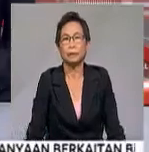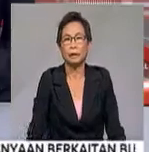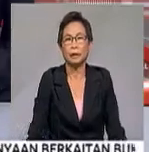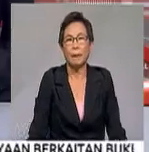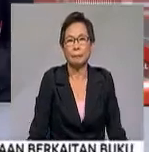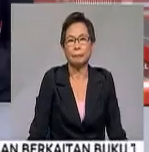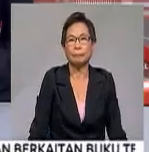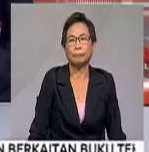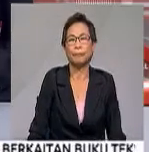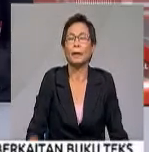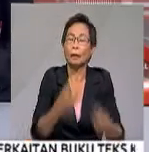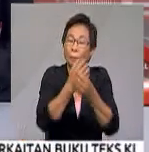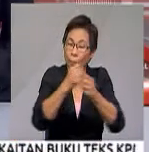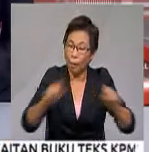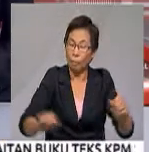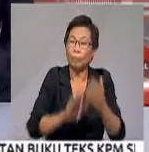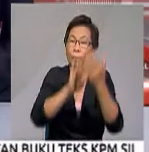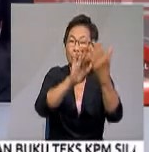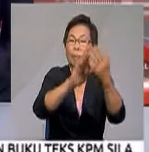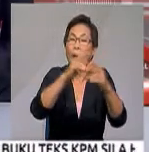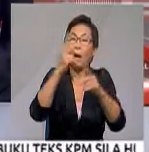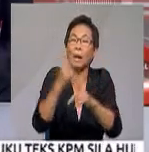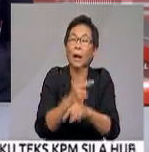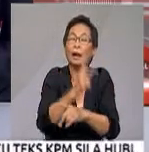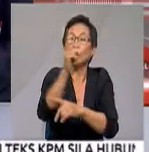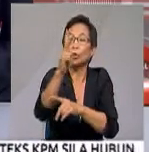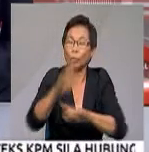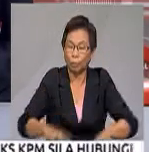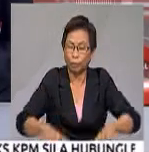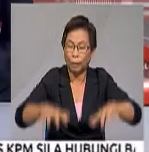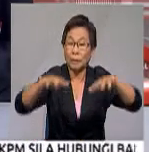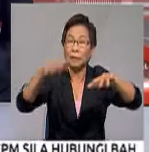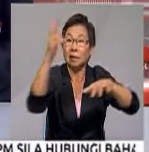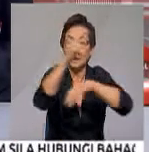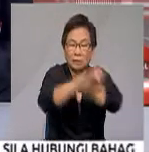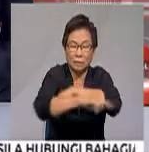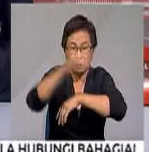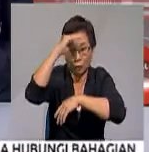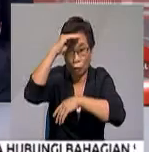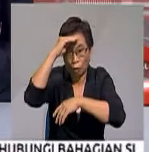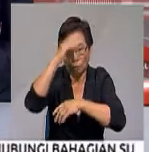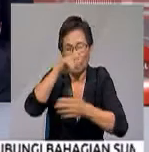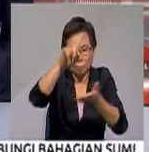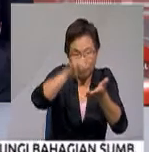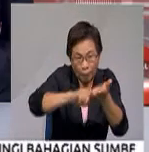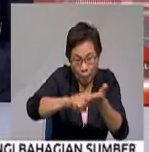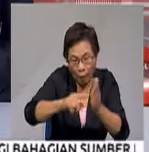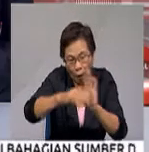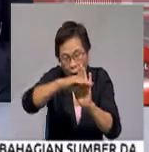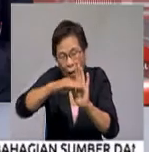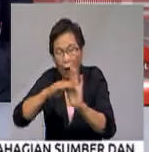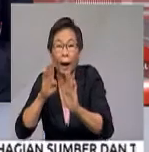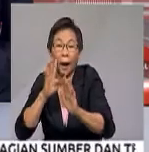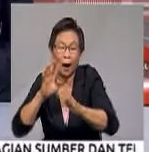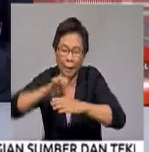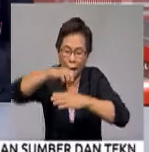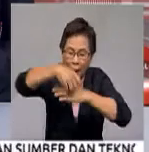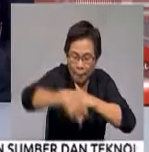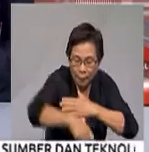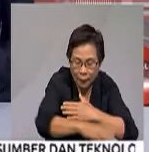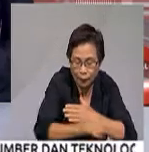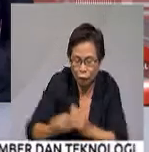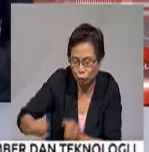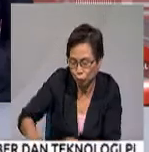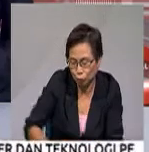Ia sebagai persediaan berdepan, gelombang banjir kedua kerajaan negeri Johor memantau paras air empangan dan sungai di